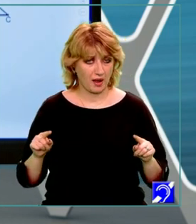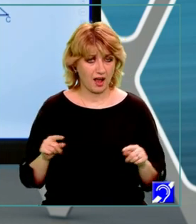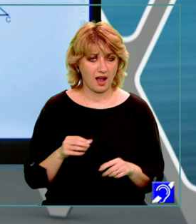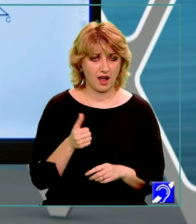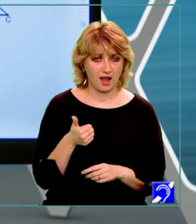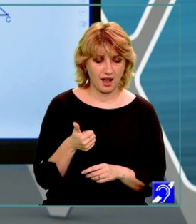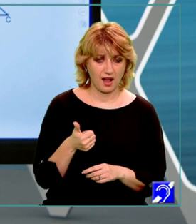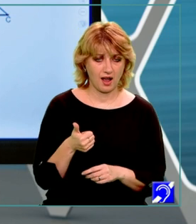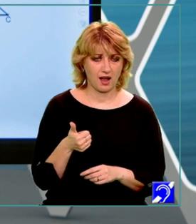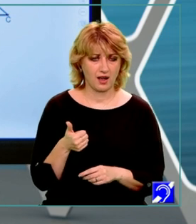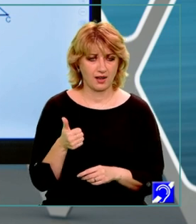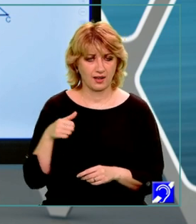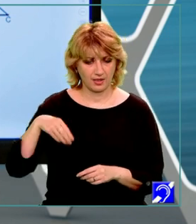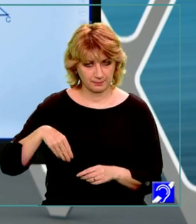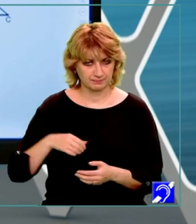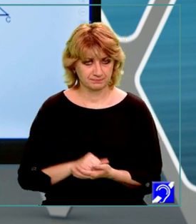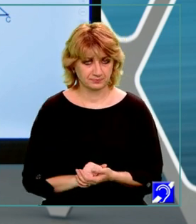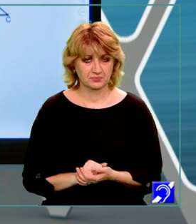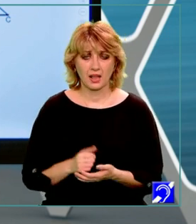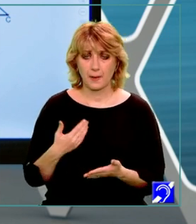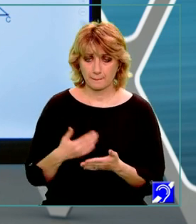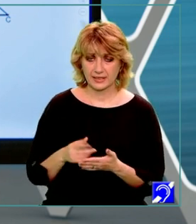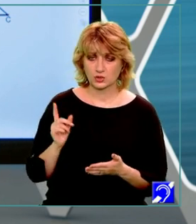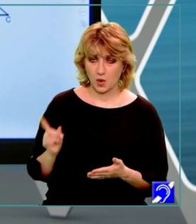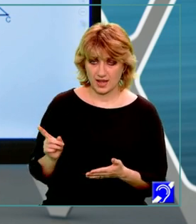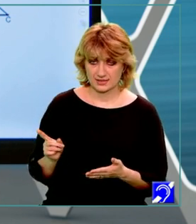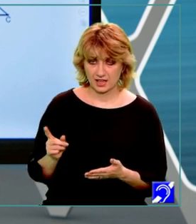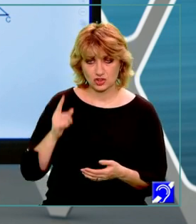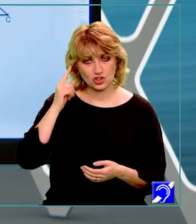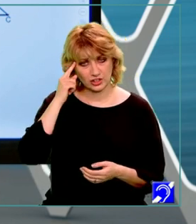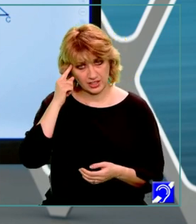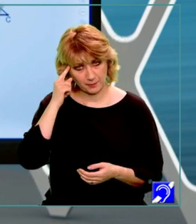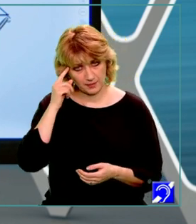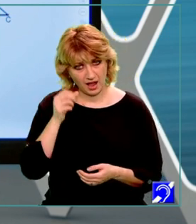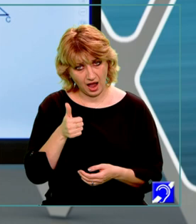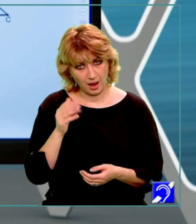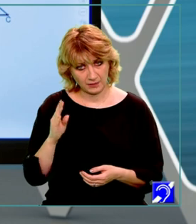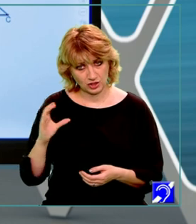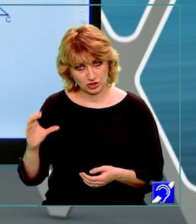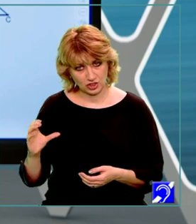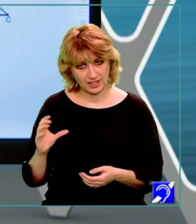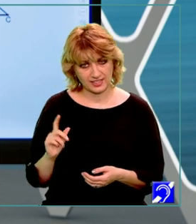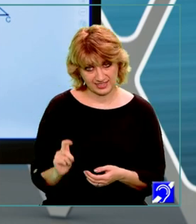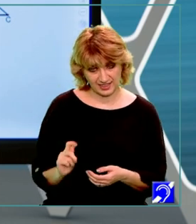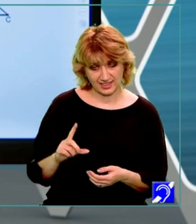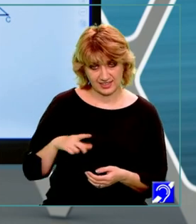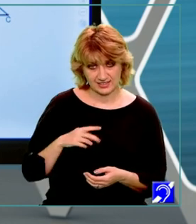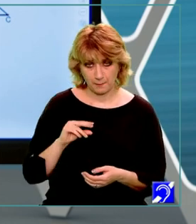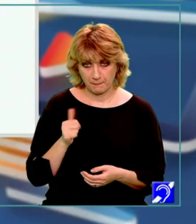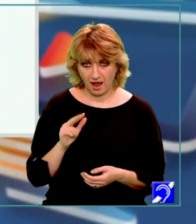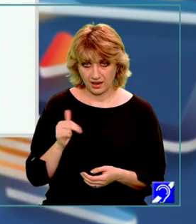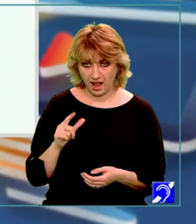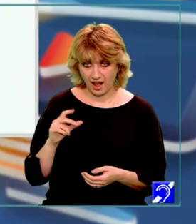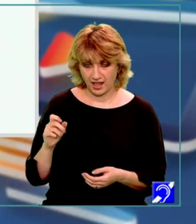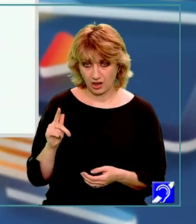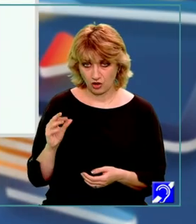AM Pentru aceasta știam că ABCT este paralelogram AB